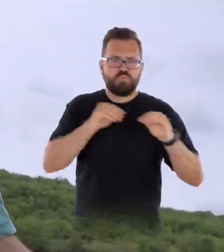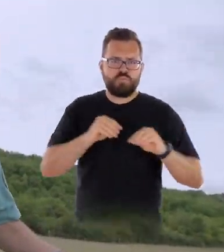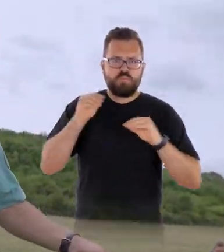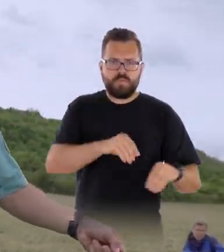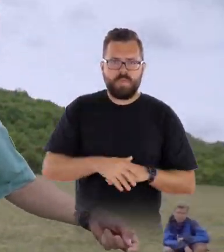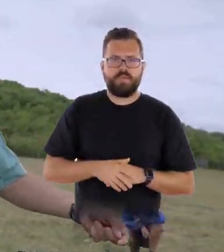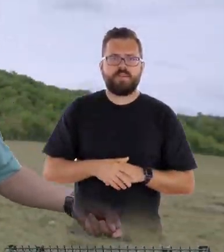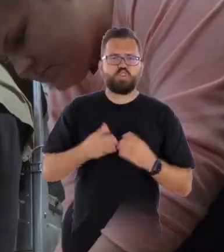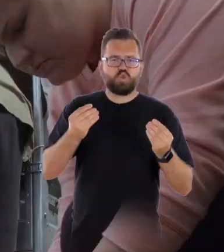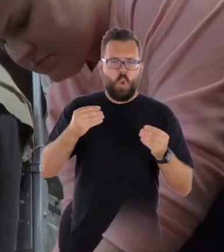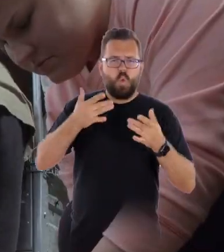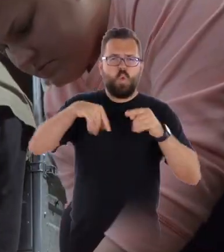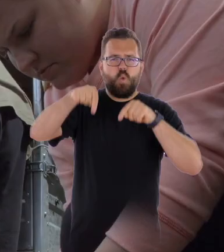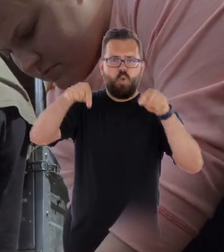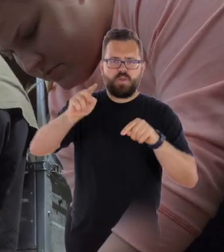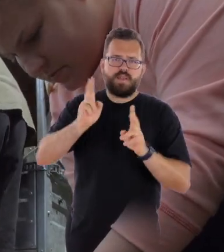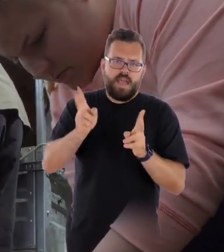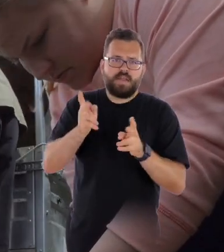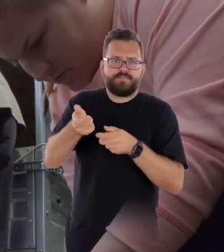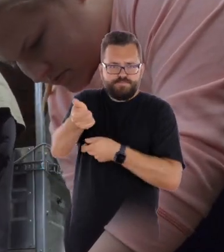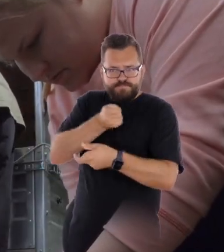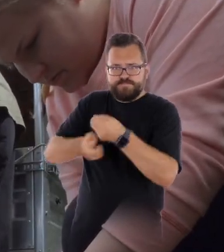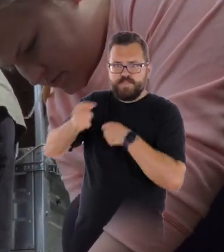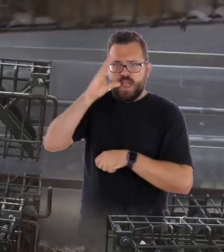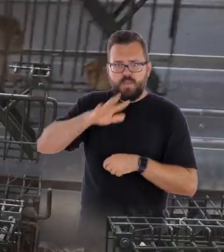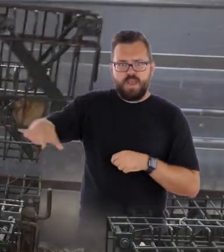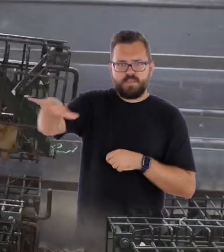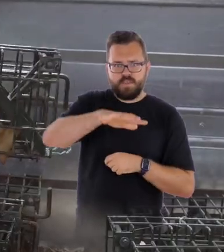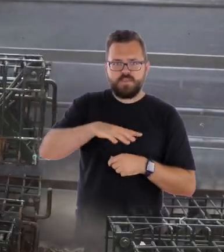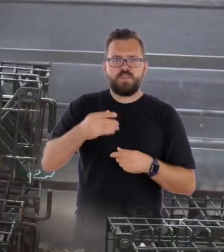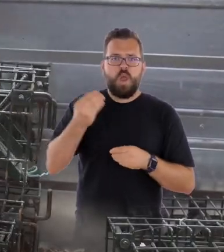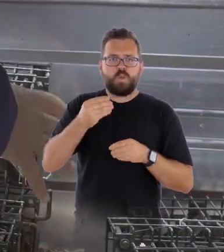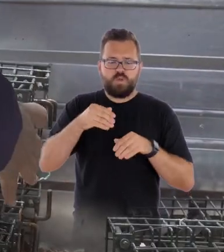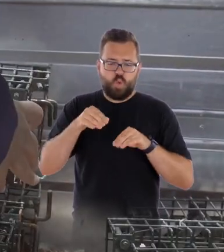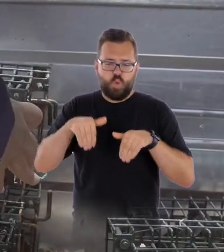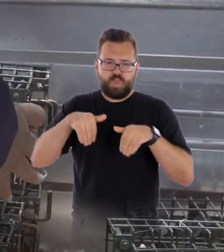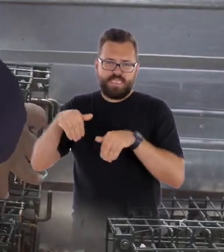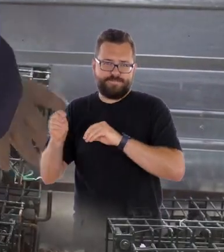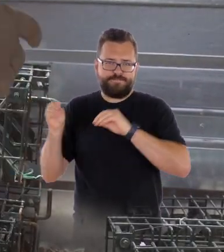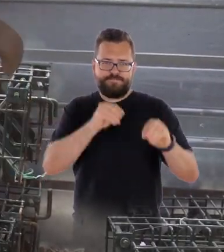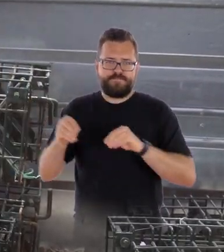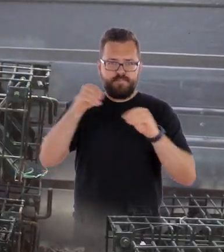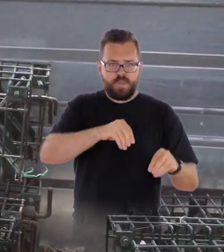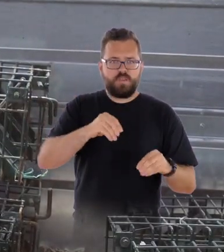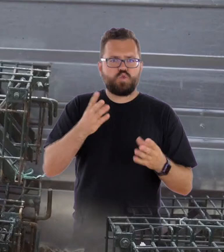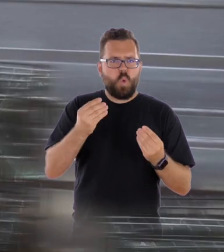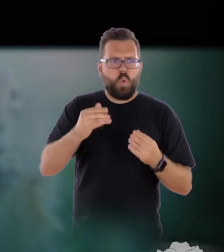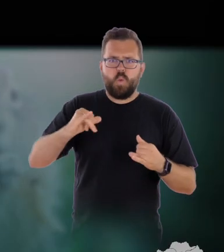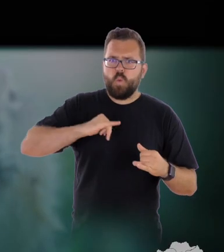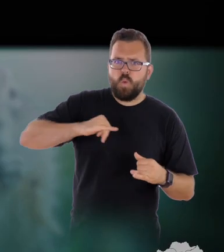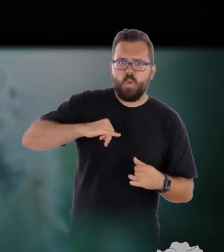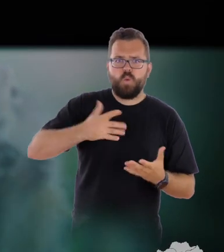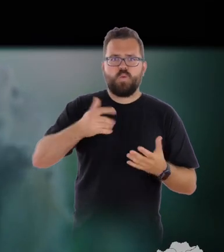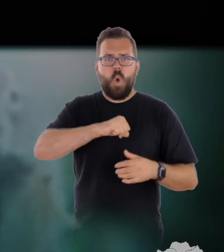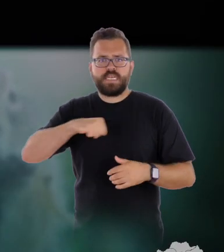amikor űrgét telepítünk át, akkor jöhet egy csomó önkéntes, jöhet egy csomó érdeklődők, segíthet összeszedni a csapdákat. Nyilván olyan